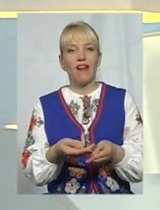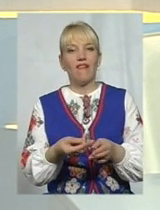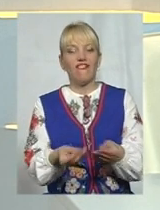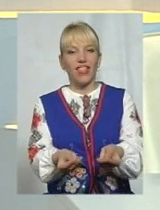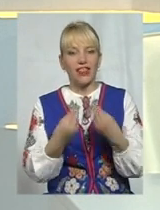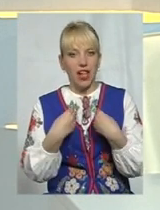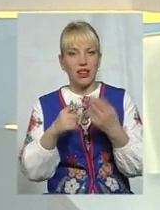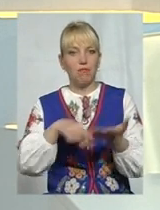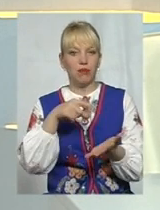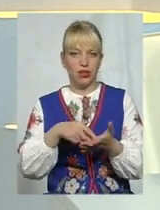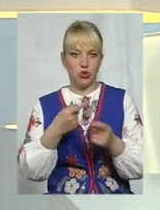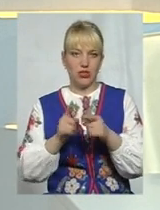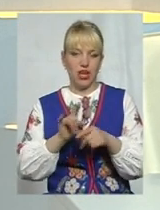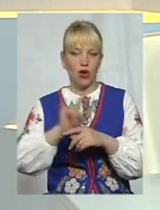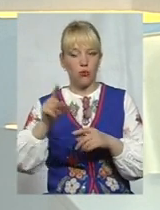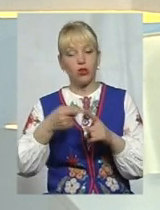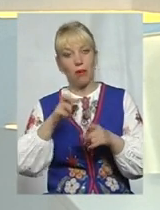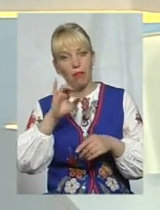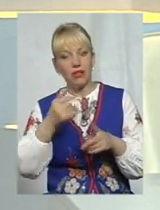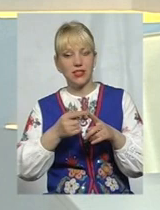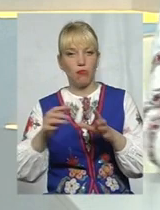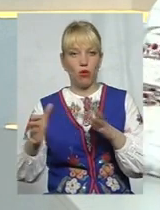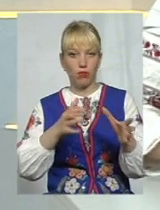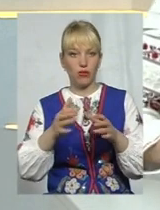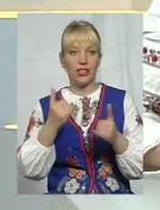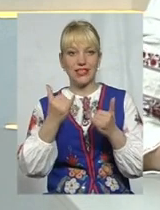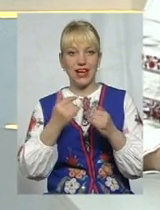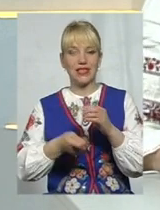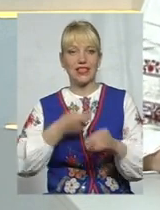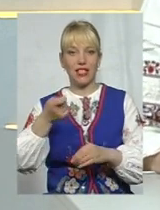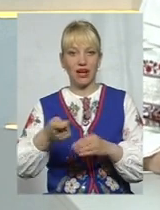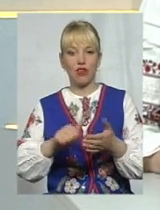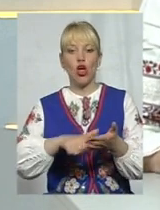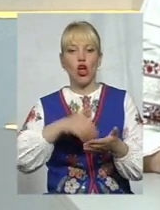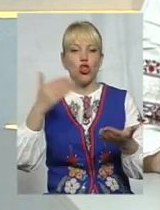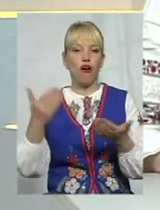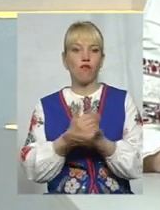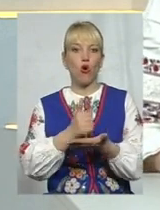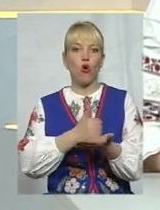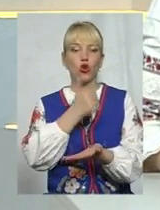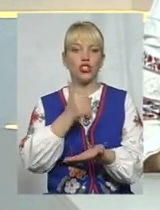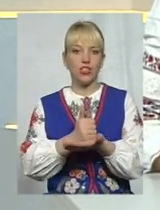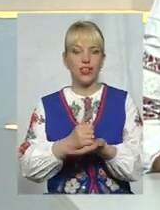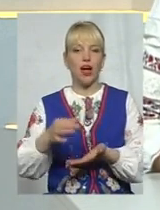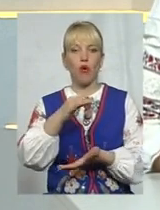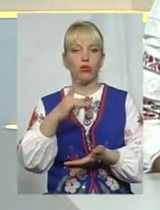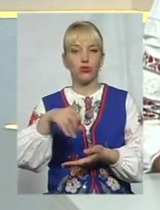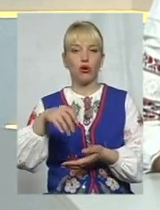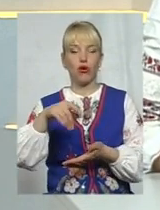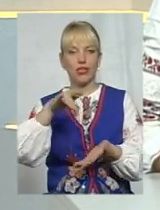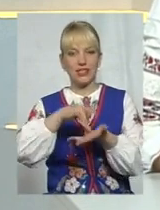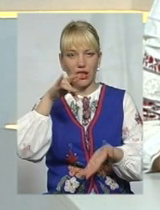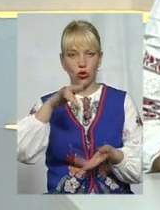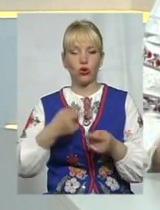опікувалося. Зараз заяви нового очільника обласного центру теж стосуються аеропорту,